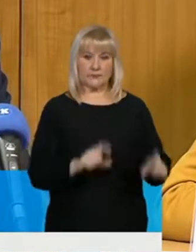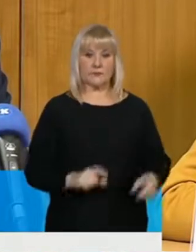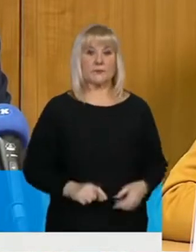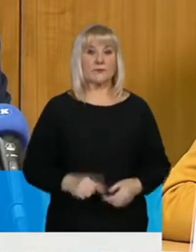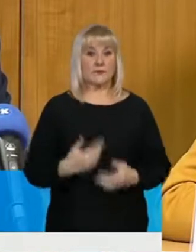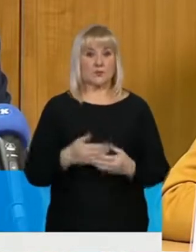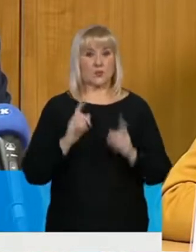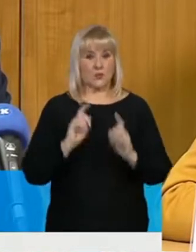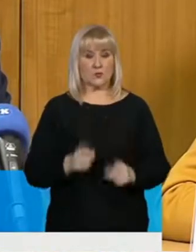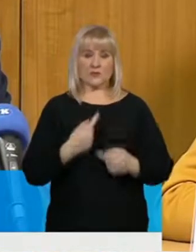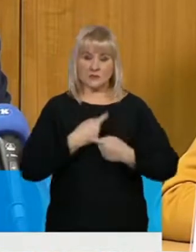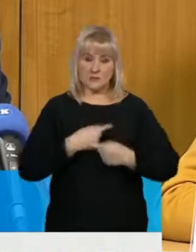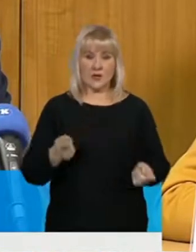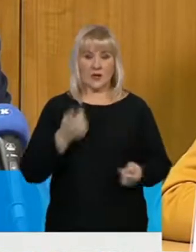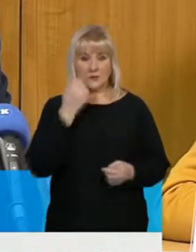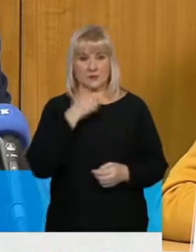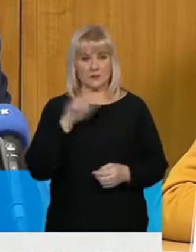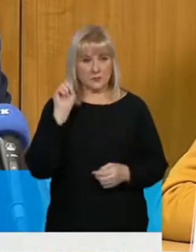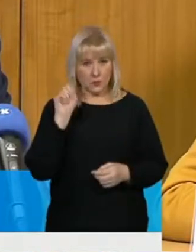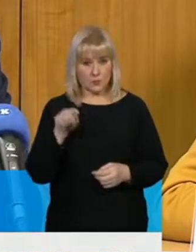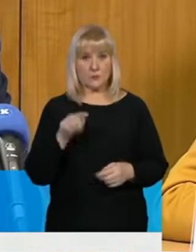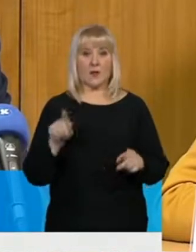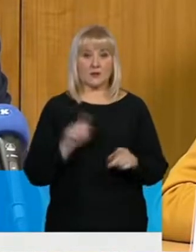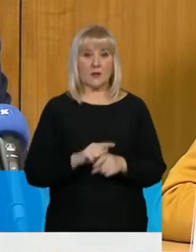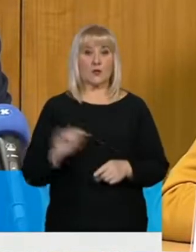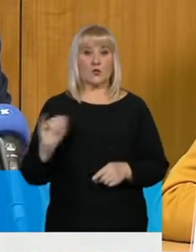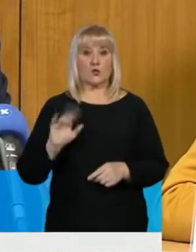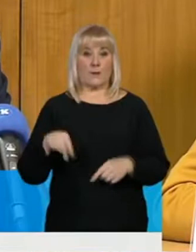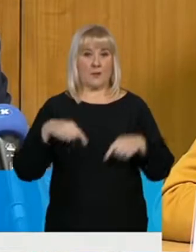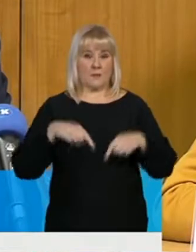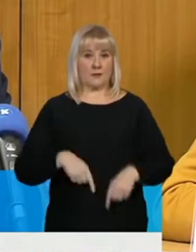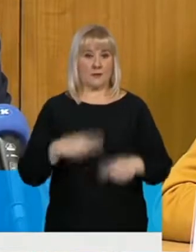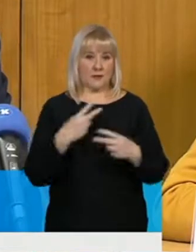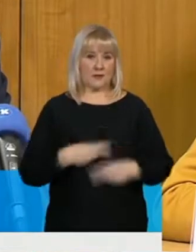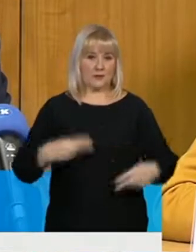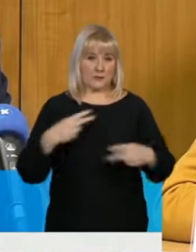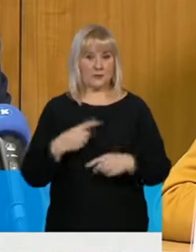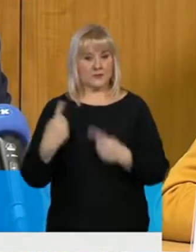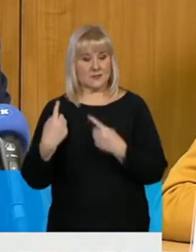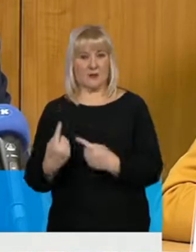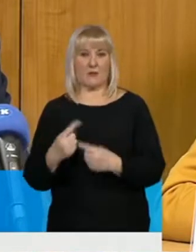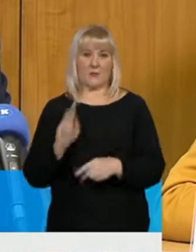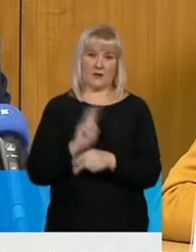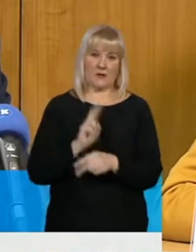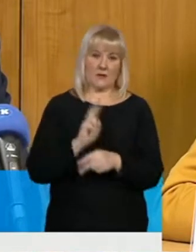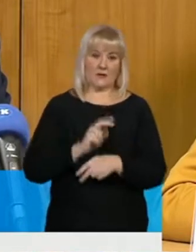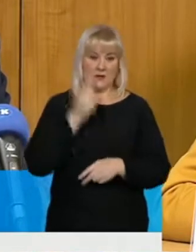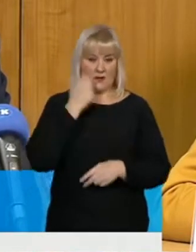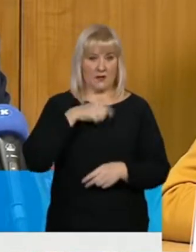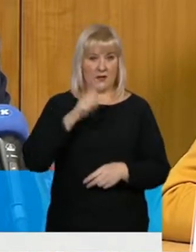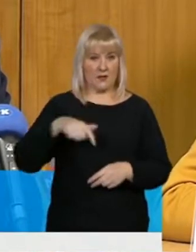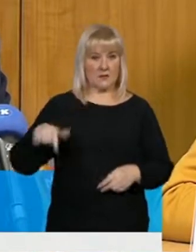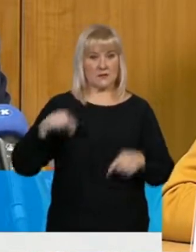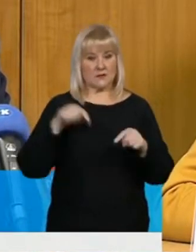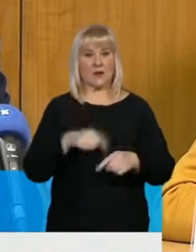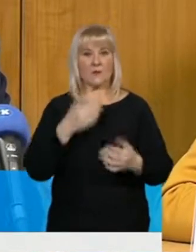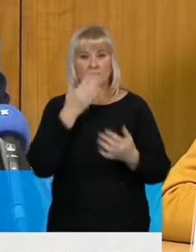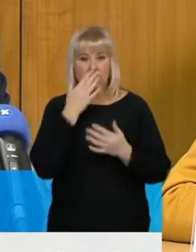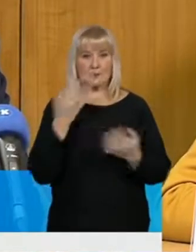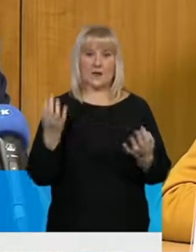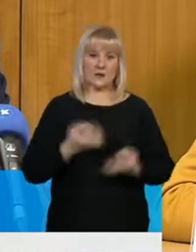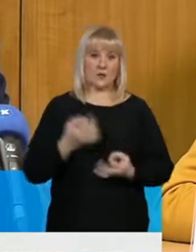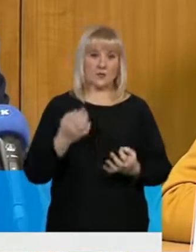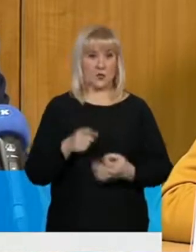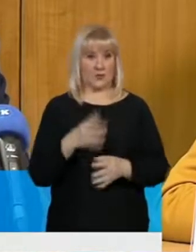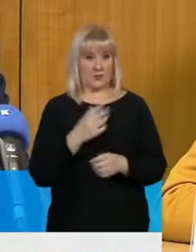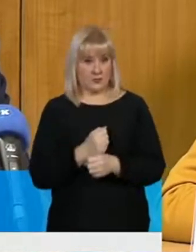nás a je to na tom, aby každý z těch, kdo provozují restauraci, si dohlídl na to, jakým způsobem je v jeho podniku anebo v